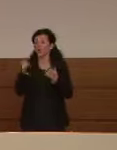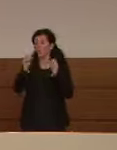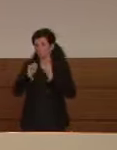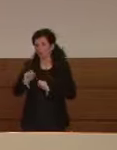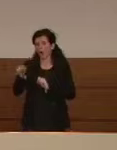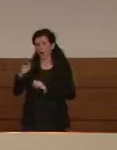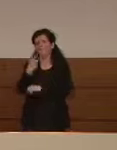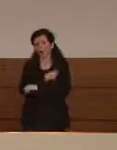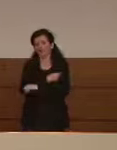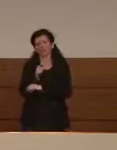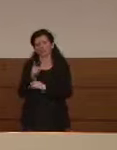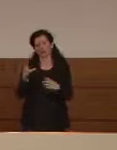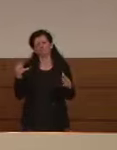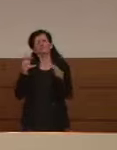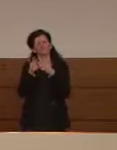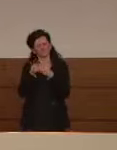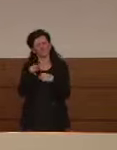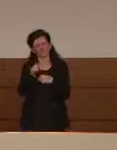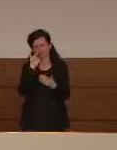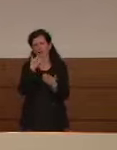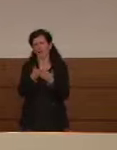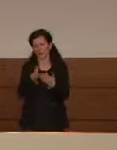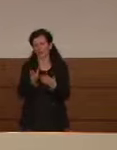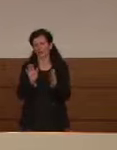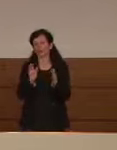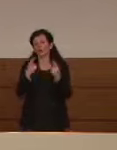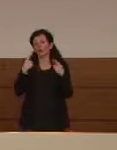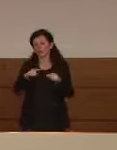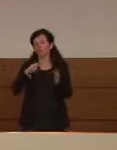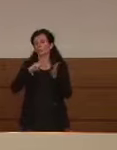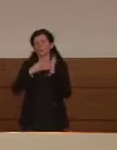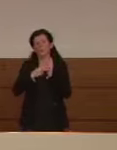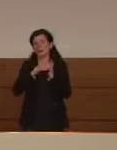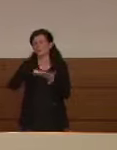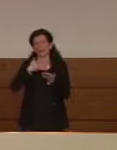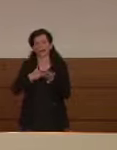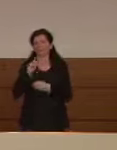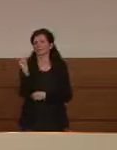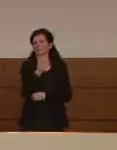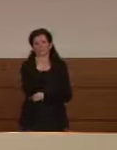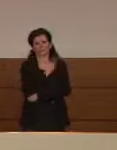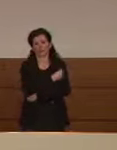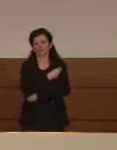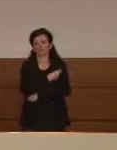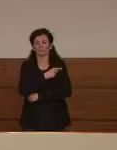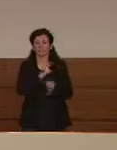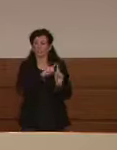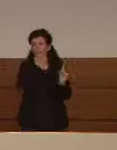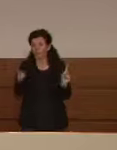la problematica riguarda tutti i vaccini attualmente in sperimentazione